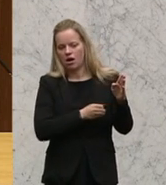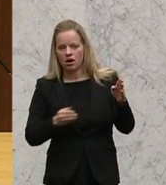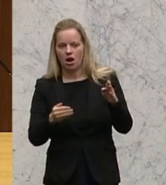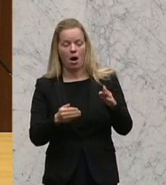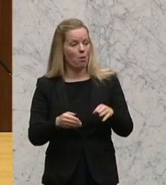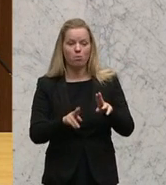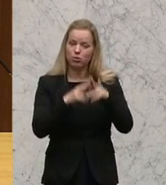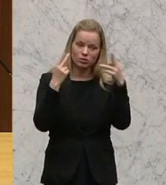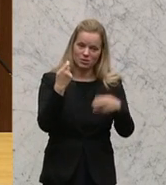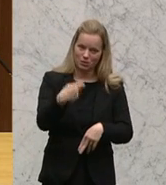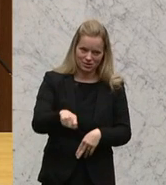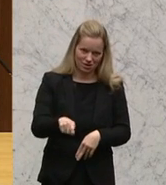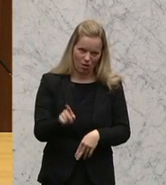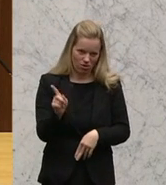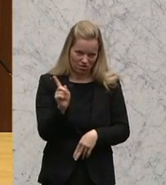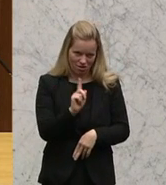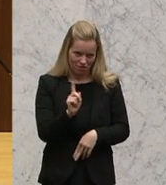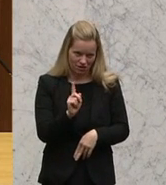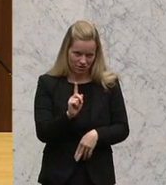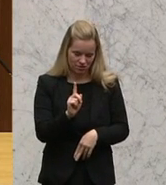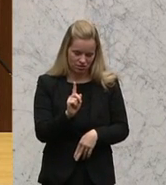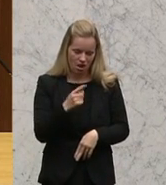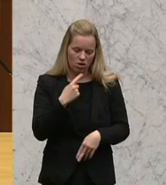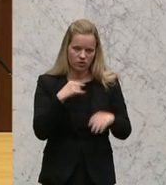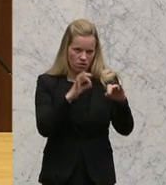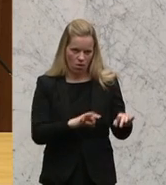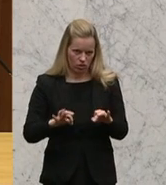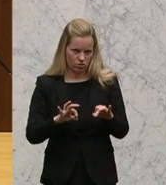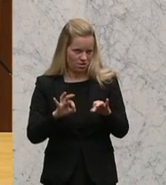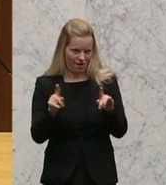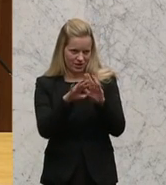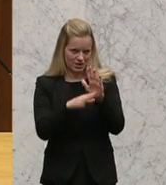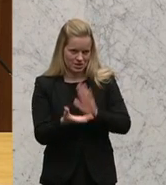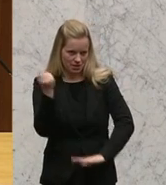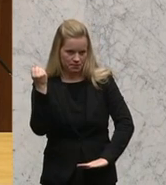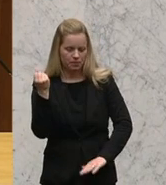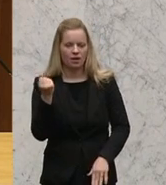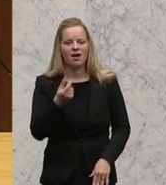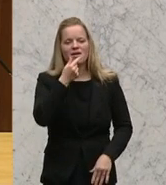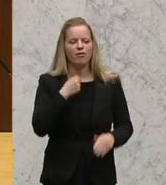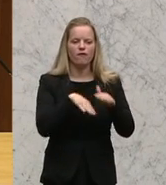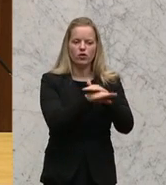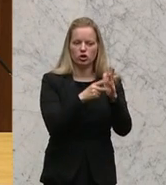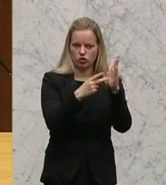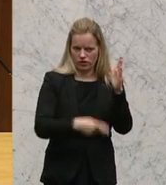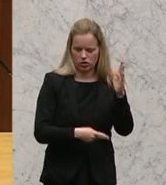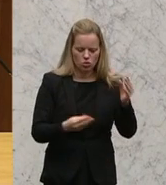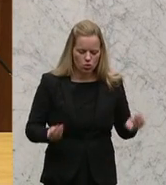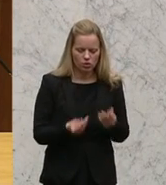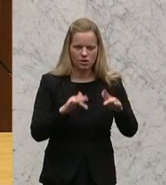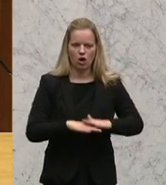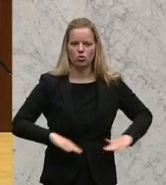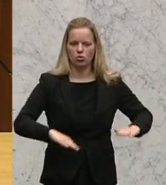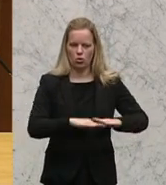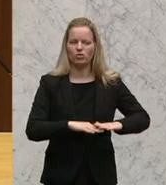einmal der Bundespräsident in einer Verordnung entsprechend aushebeln. Die Genfer Flüchtlingskonvention ist aufgrund der Tatsache, dass in der Grundrechtecharta